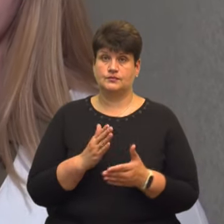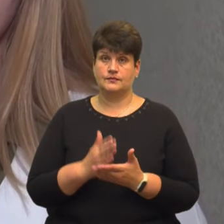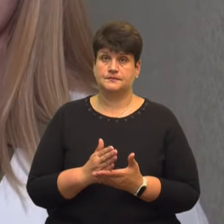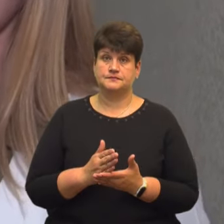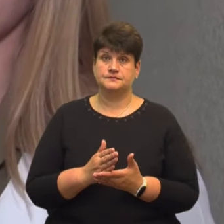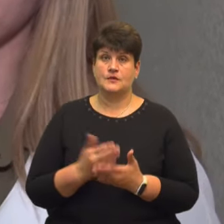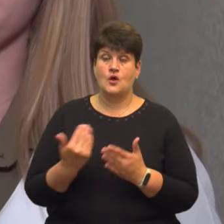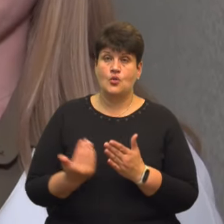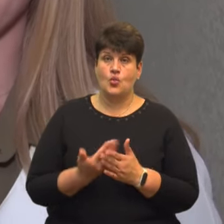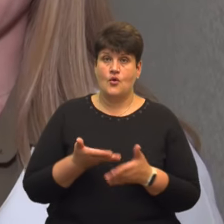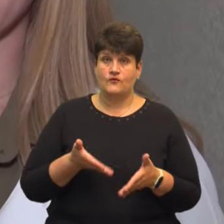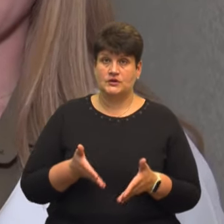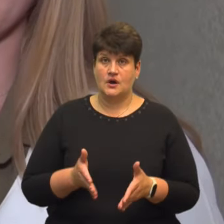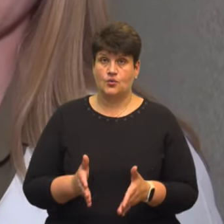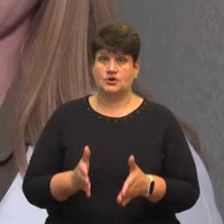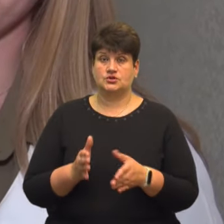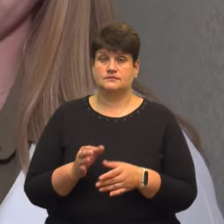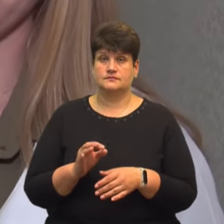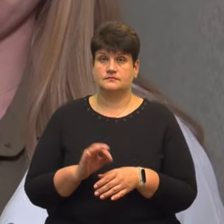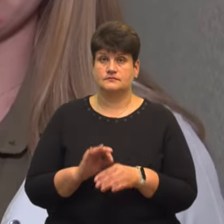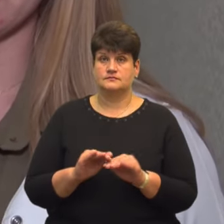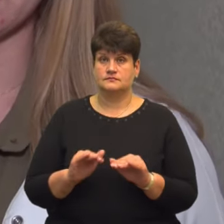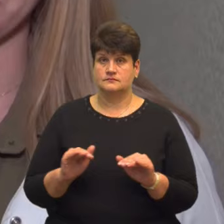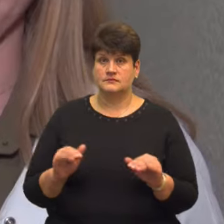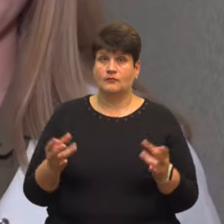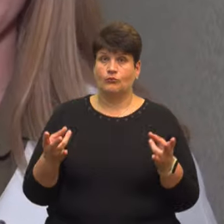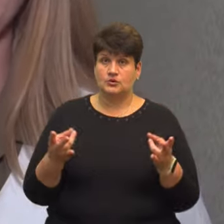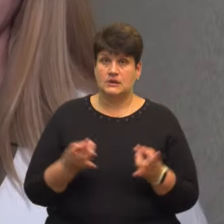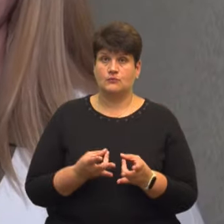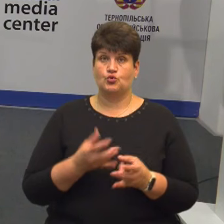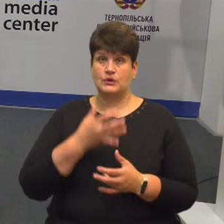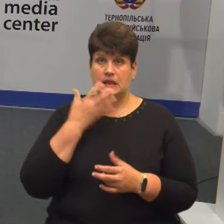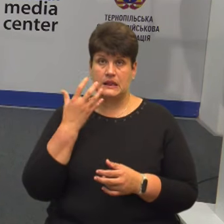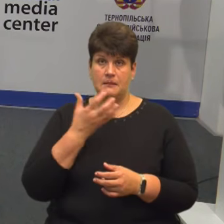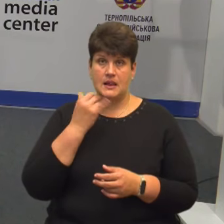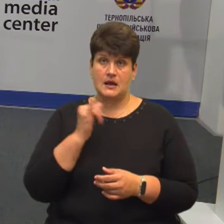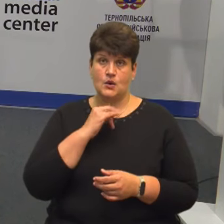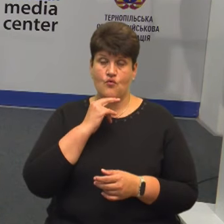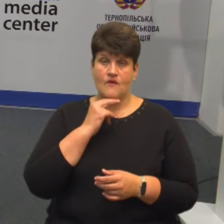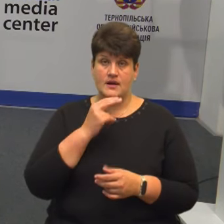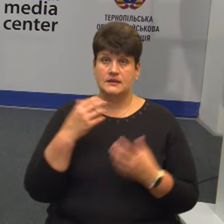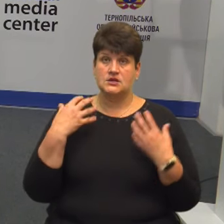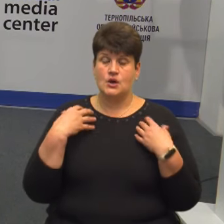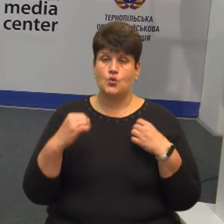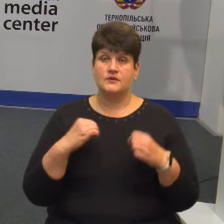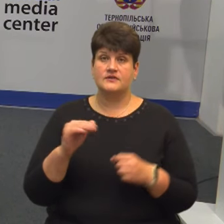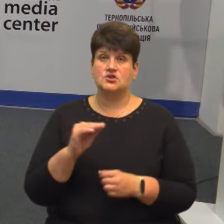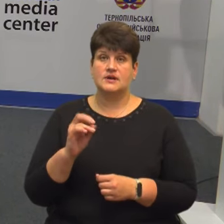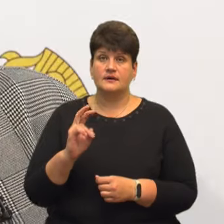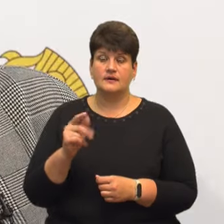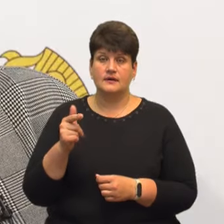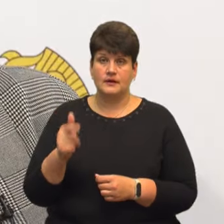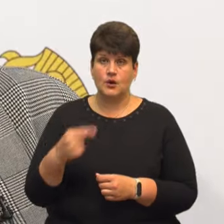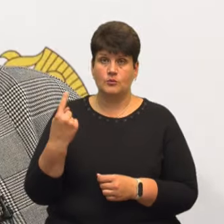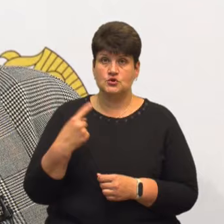новонароджені, недоношені дітки, які потребують тепла та уваги. Начальниця управління житлово-комунального господарства